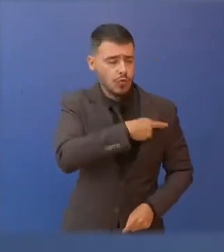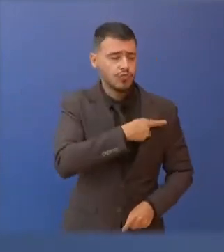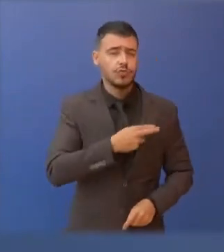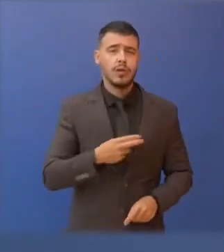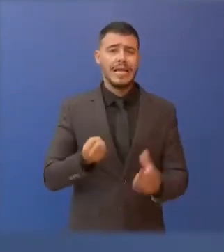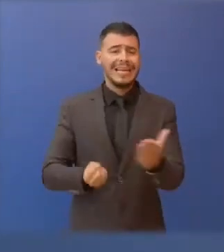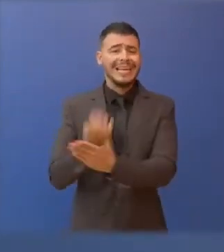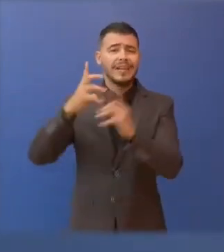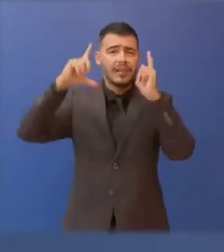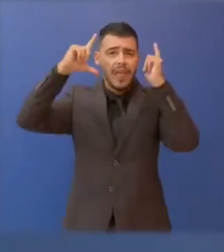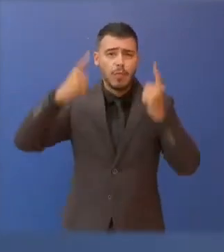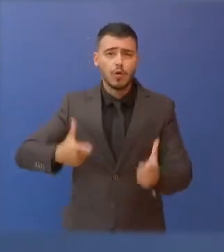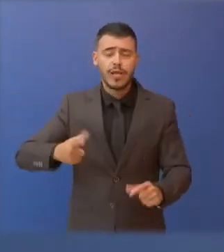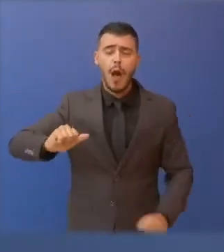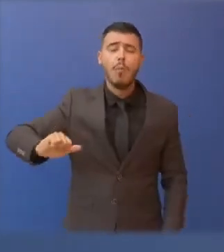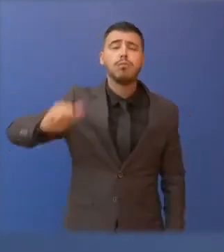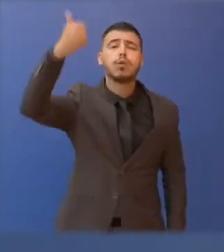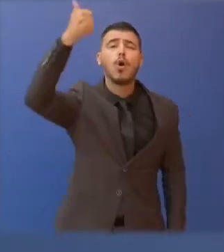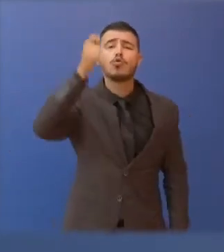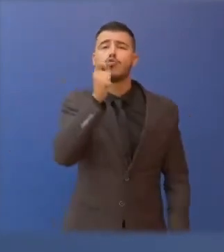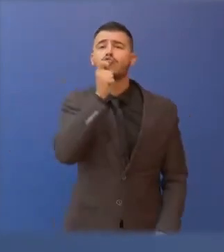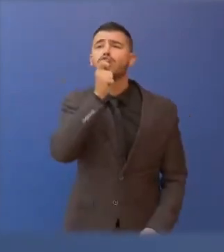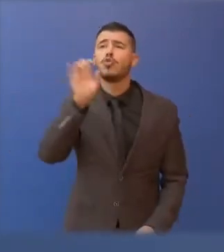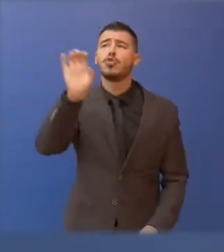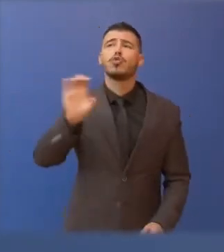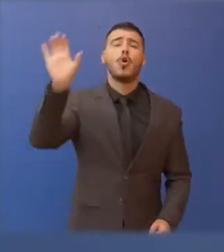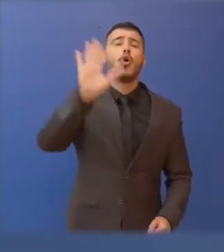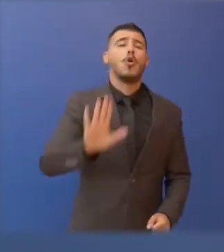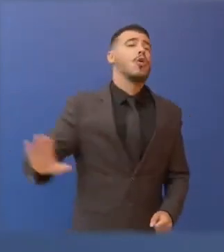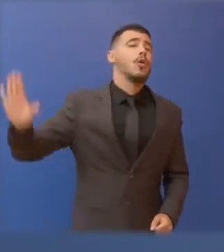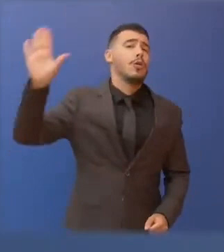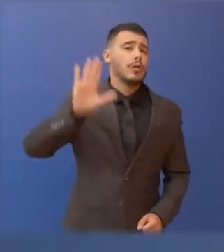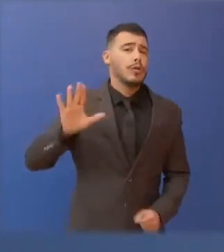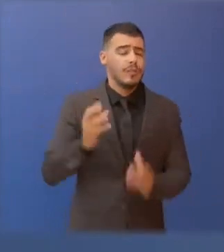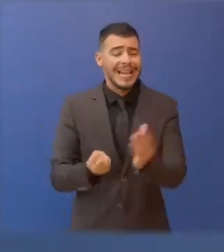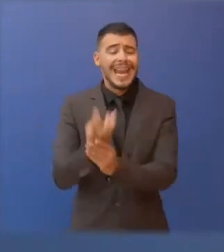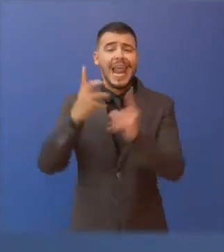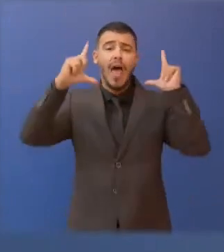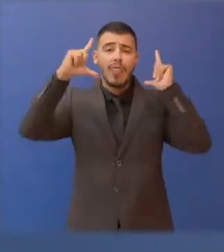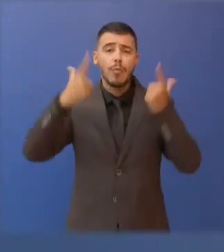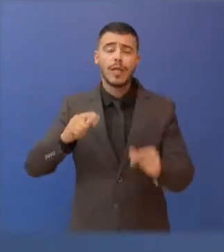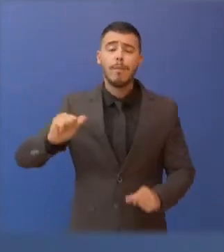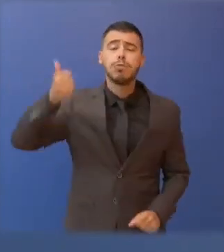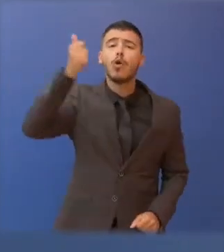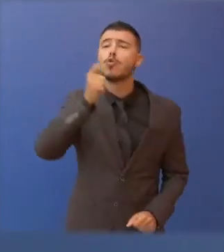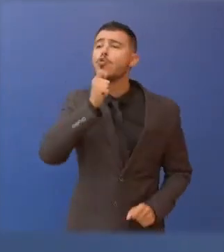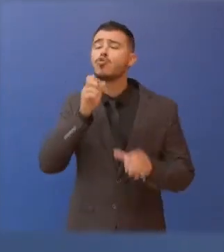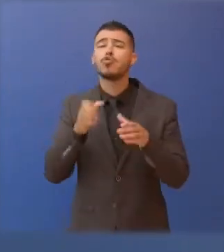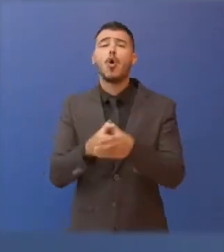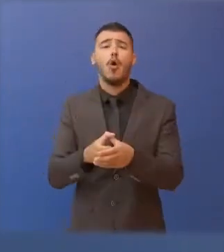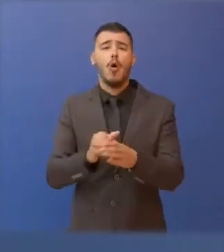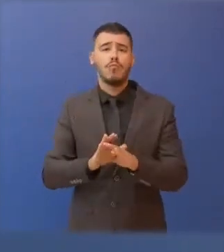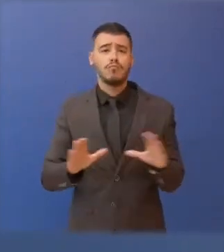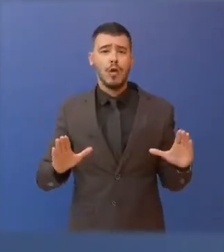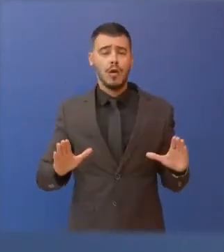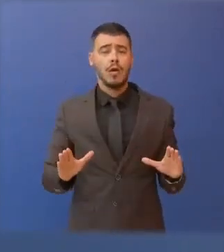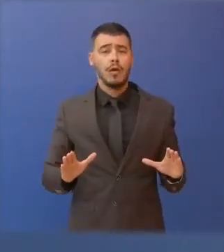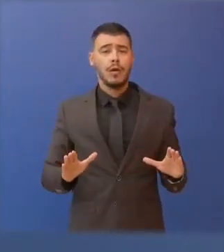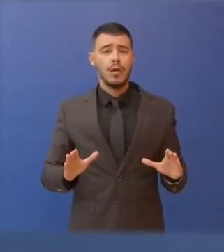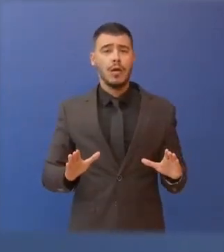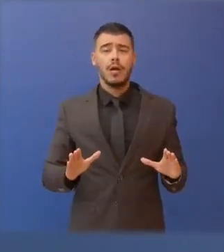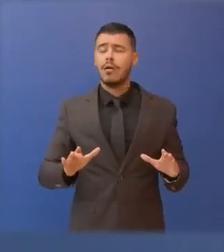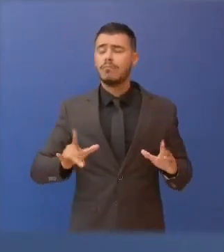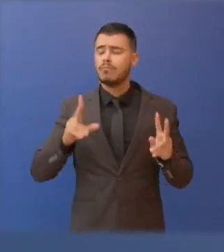τους πρώτους πολιτικούς σε όλη την Ευρώπη και η Νέα Δημοκρατία από τα πρώτα πολιτικά κόμματα σε όλη την Ευρώπη που έχει ταθεί με πολύ πολύ μεγάλη